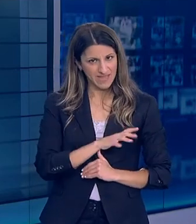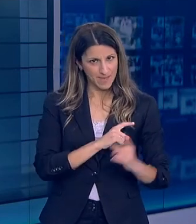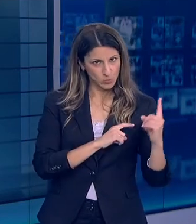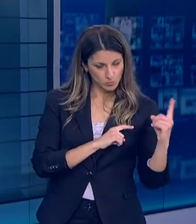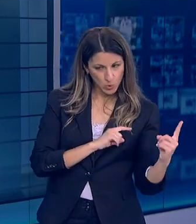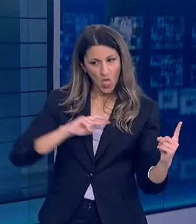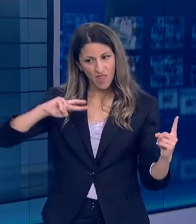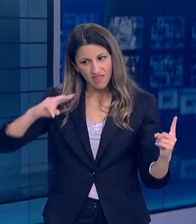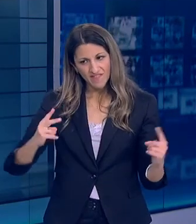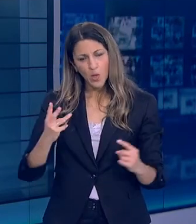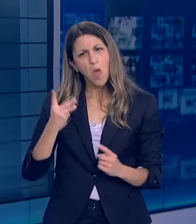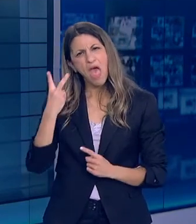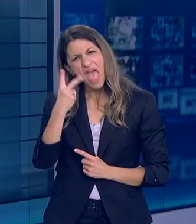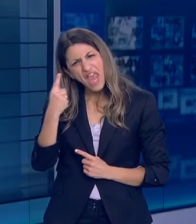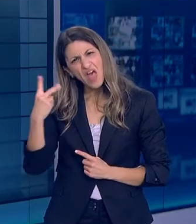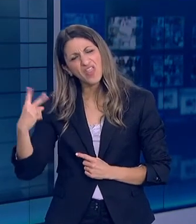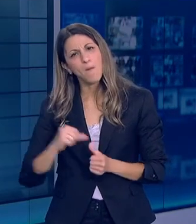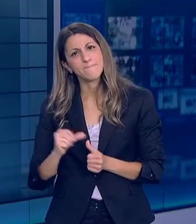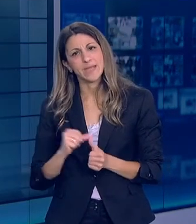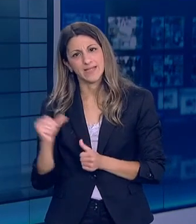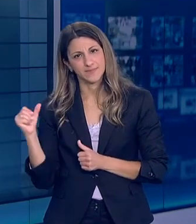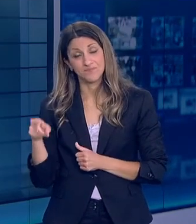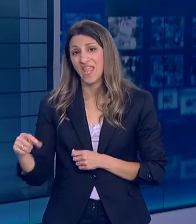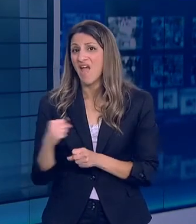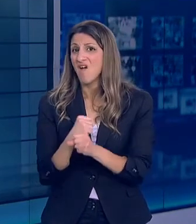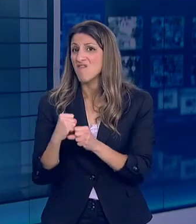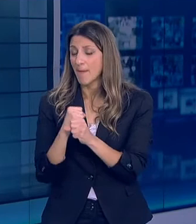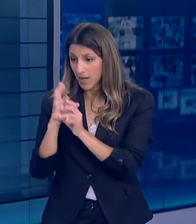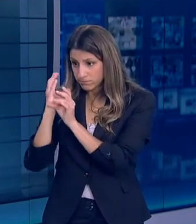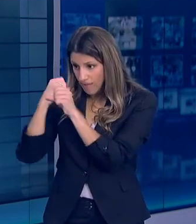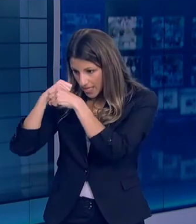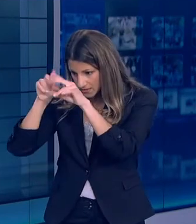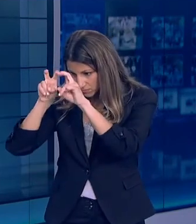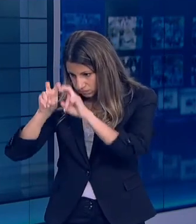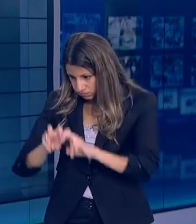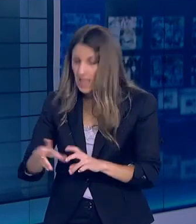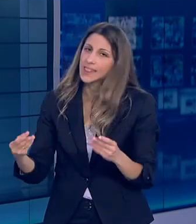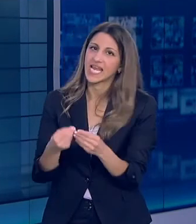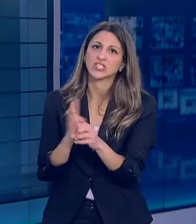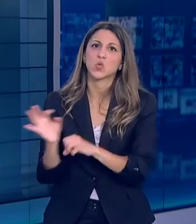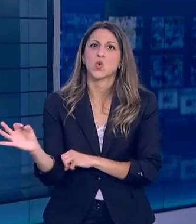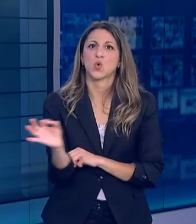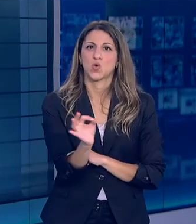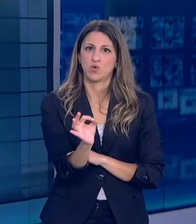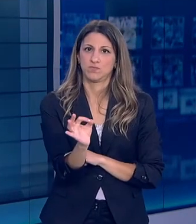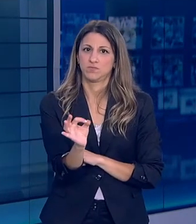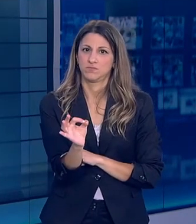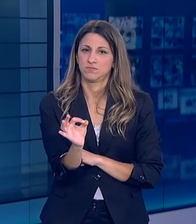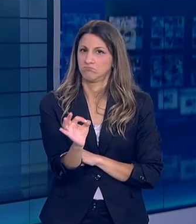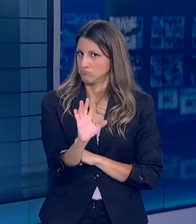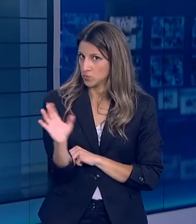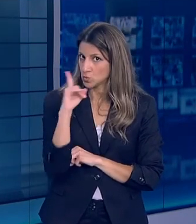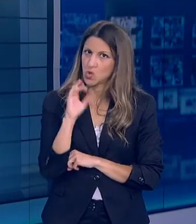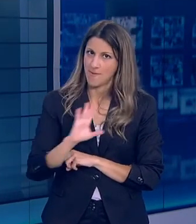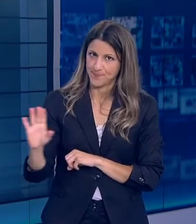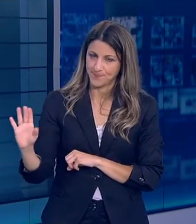Φάρμακα τα οποία Με εργαστηριακά δεδομένα Είναι αποτελεσματικά για τον κορονοϊό Άρα έχουμε εργαστηριακή υποστήριξη των δεδομένων